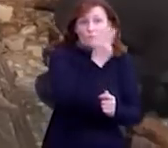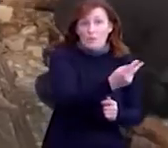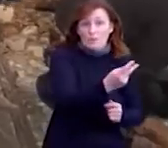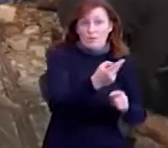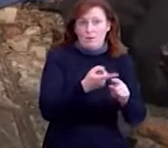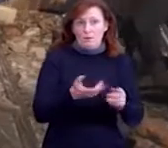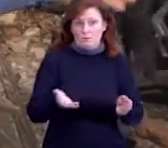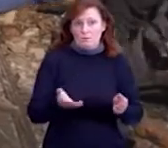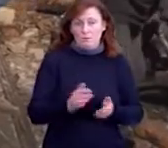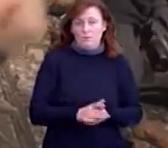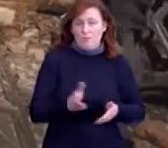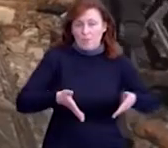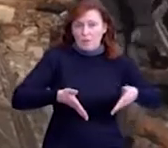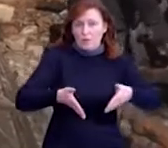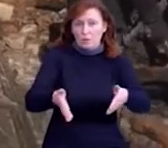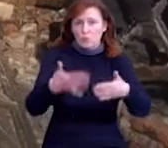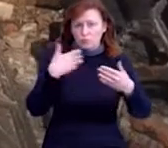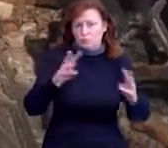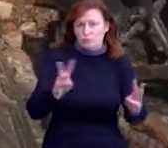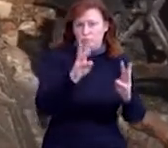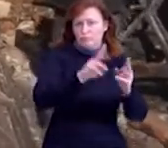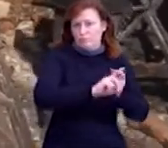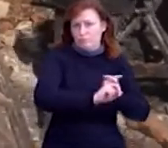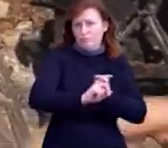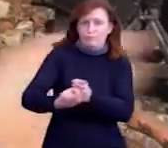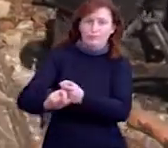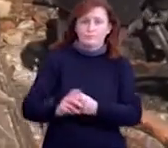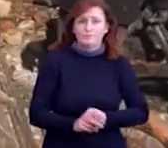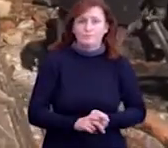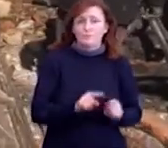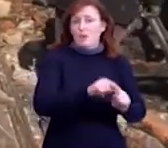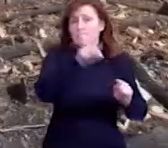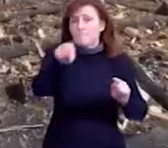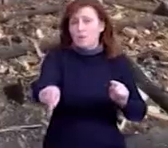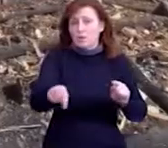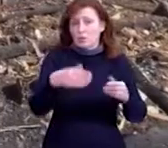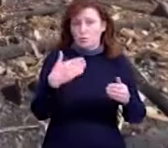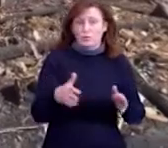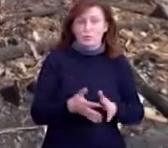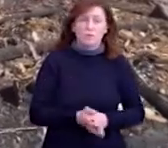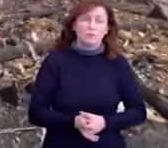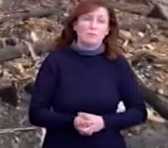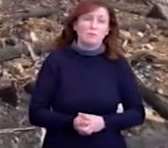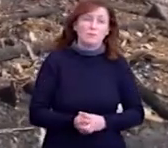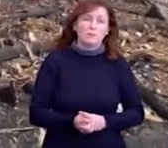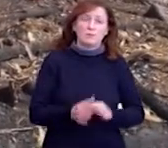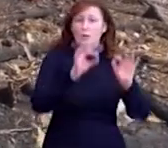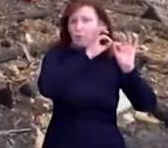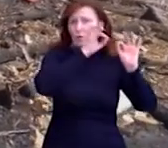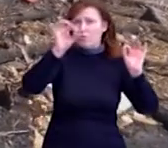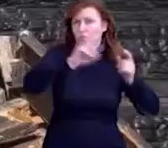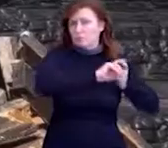пішли, тут від коридору і вже вогонь йшов. І кинулися сюди вже. Тут у нас електрик, здає, він кинувся проводдя.